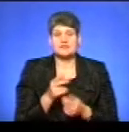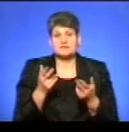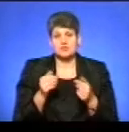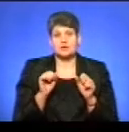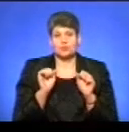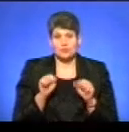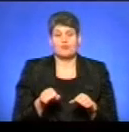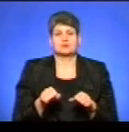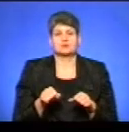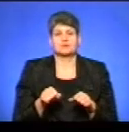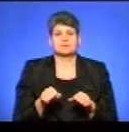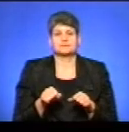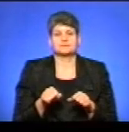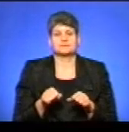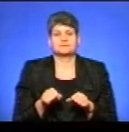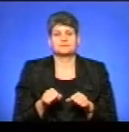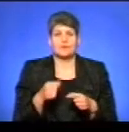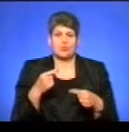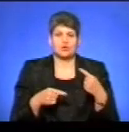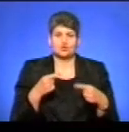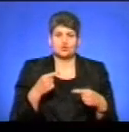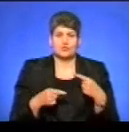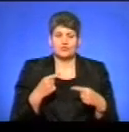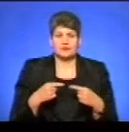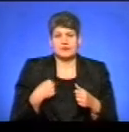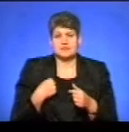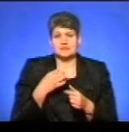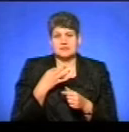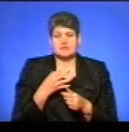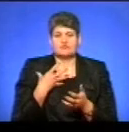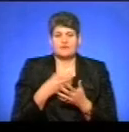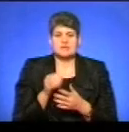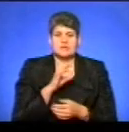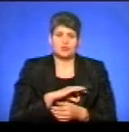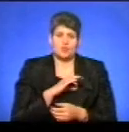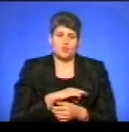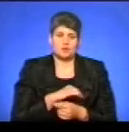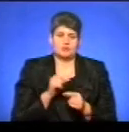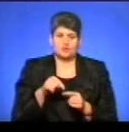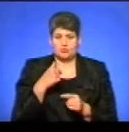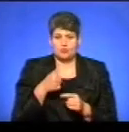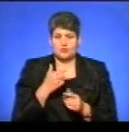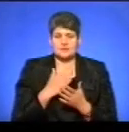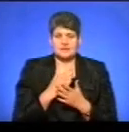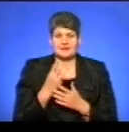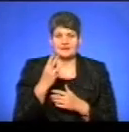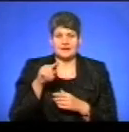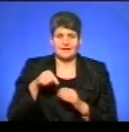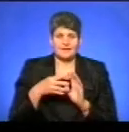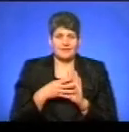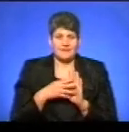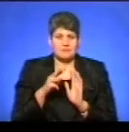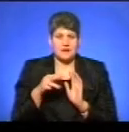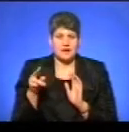можна дещо подискутувати, оскільки я назвав, що власні доходи в цьому році складуть 3,9